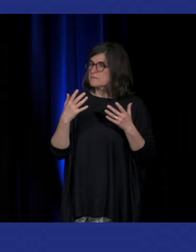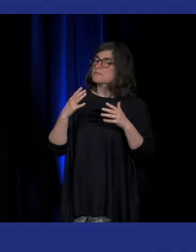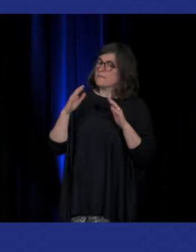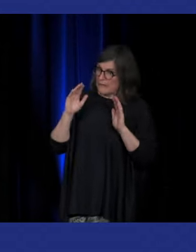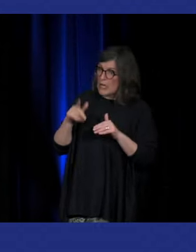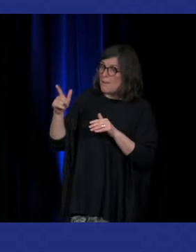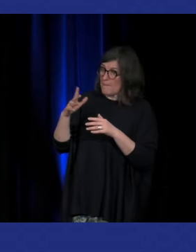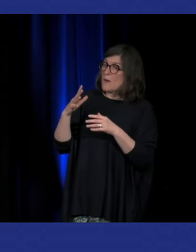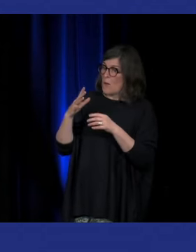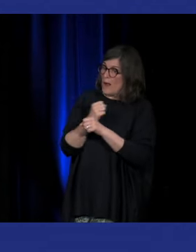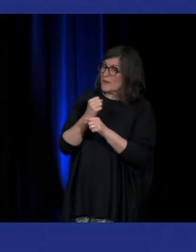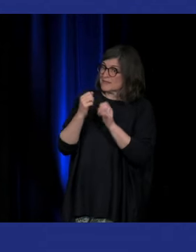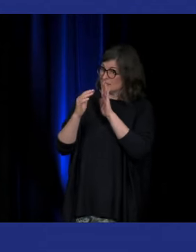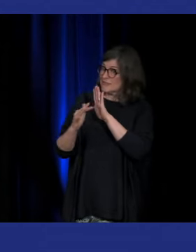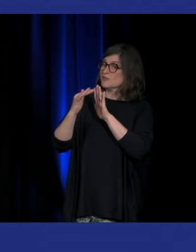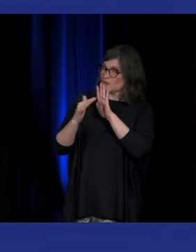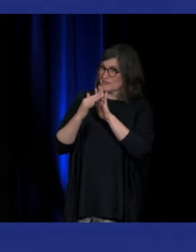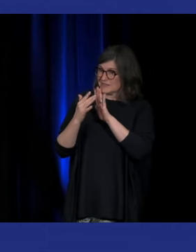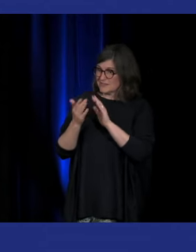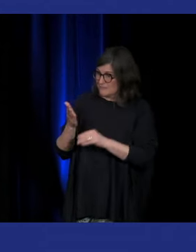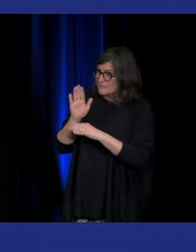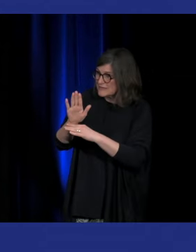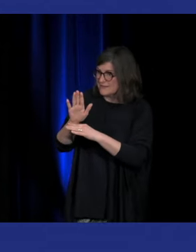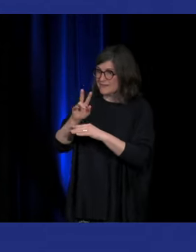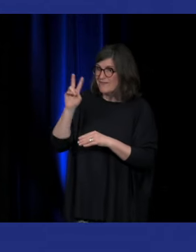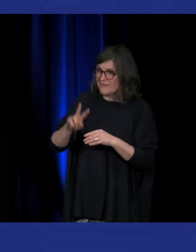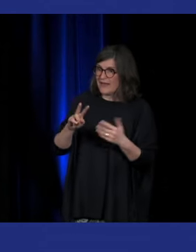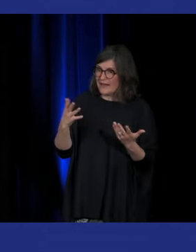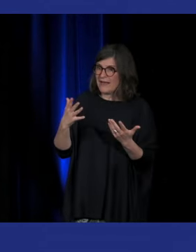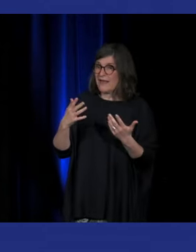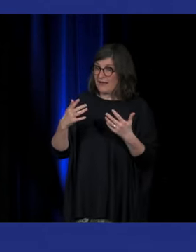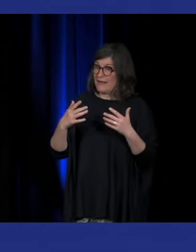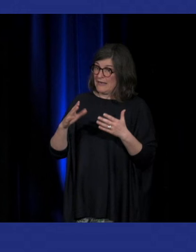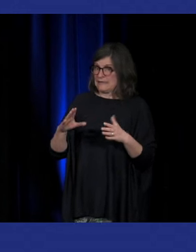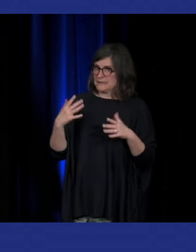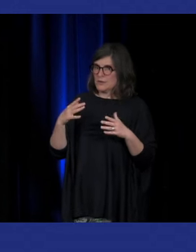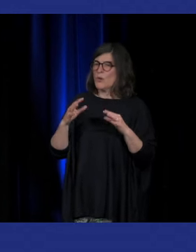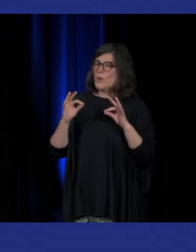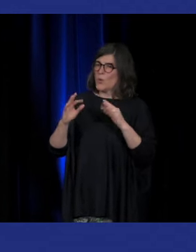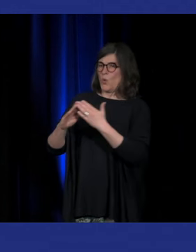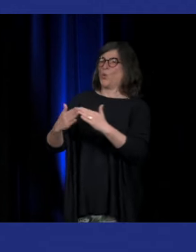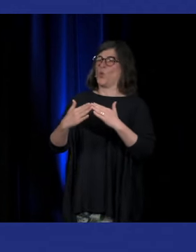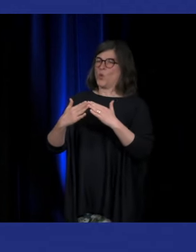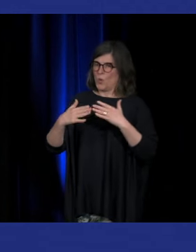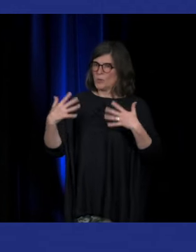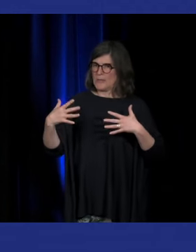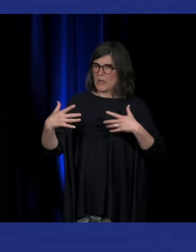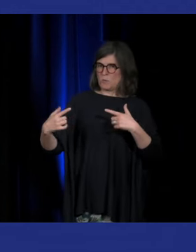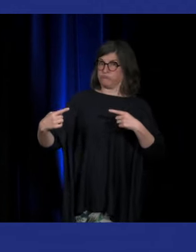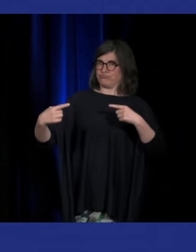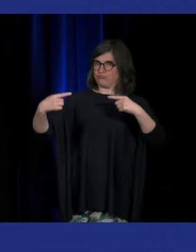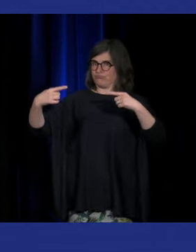quand même à incorporer le chansigne qui n'est pas évident puisque la crispation identitaire là elle est forte c'est ce que je disais tout à l'heure